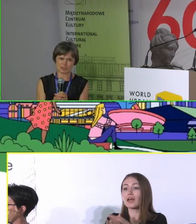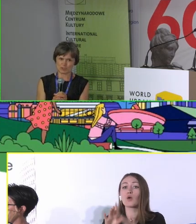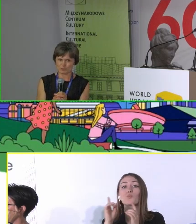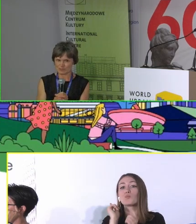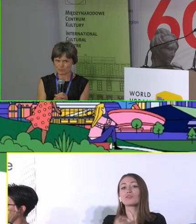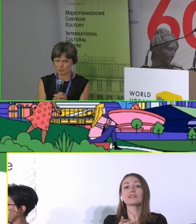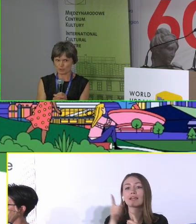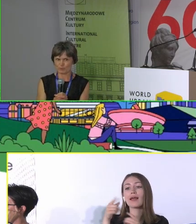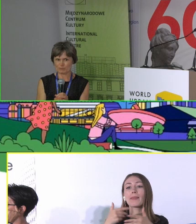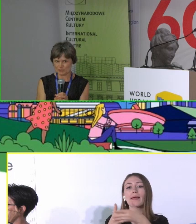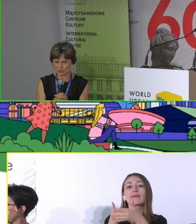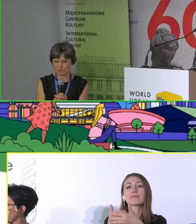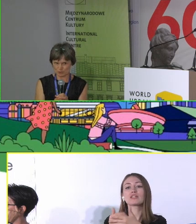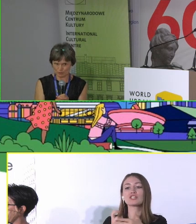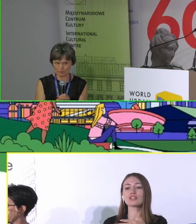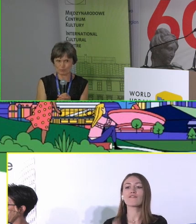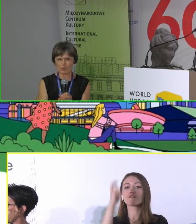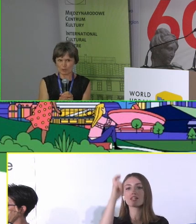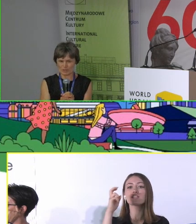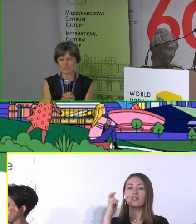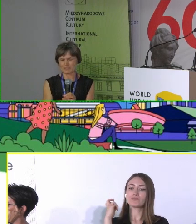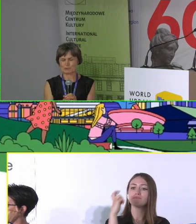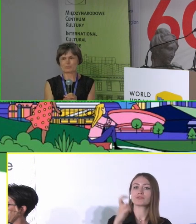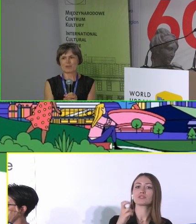najbliższą wieżę wyciągową, kopalnianą.